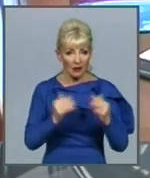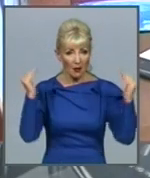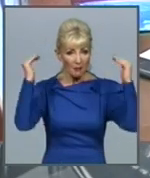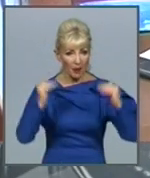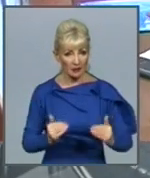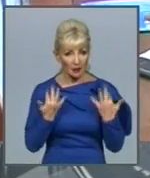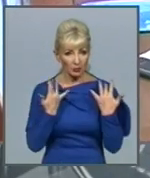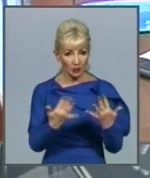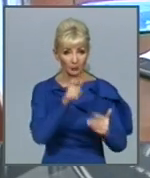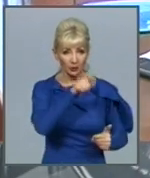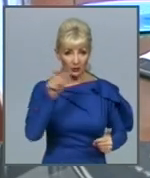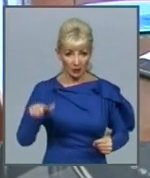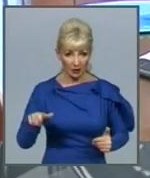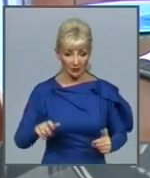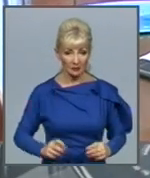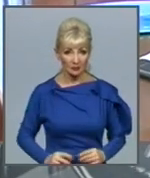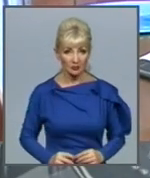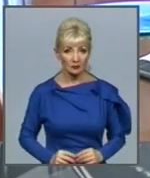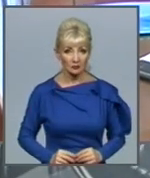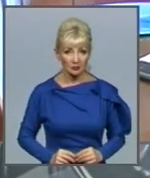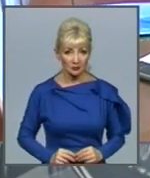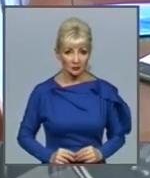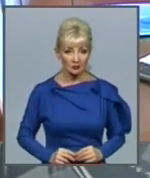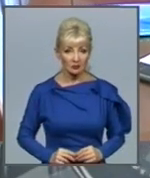Яна Біляєва, Євген Клочко, Харківські Звістя.